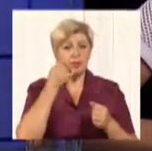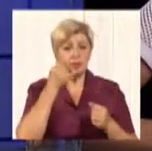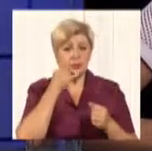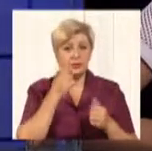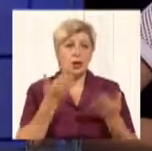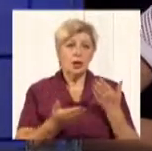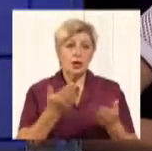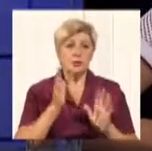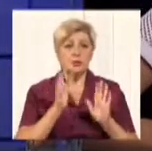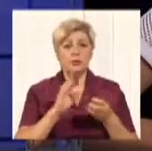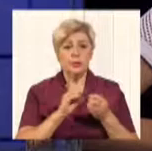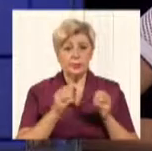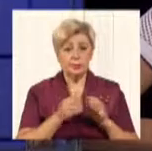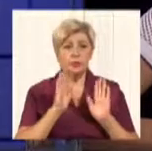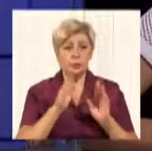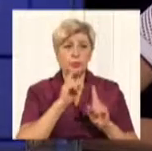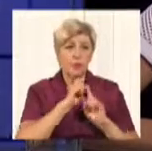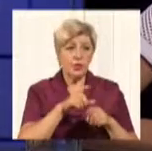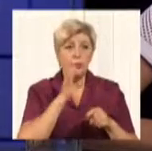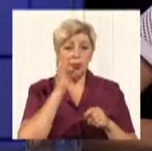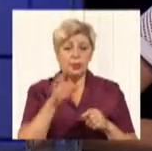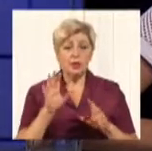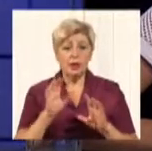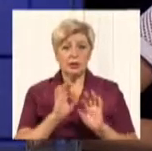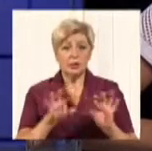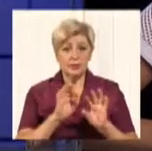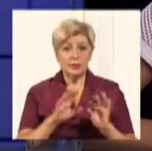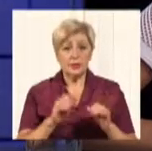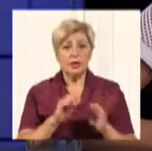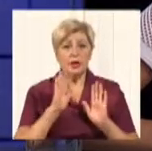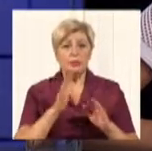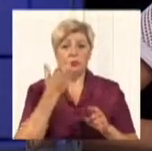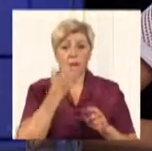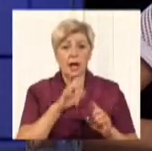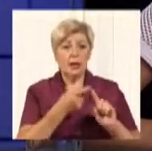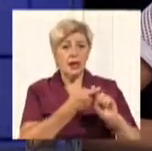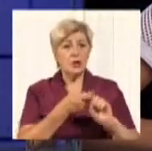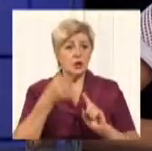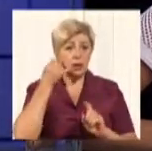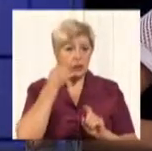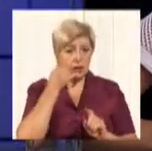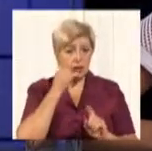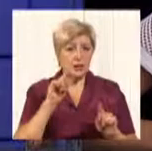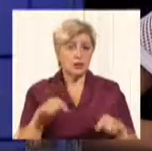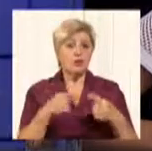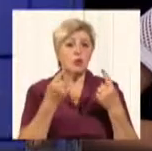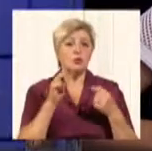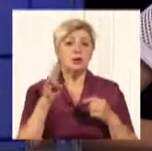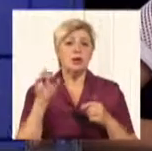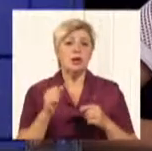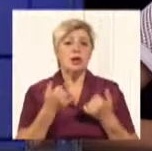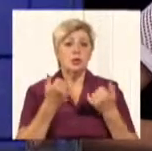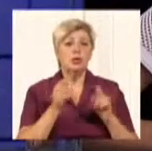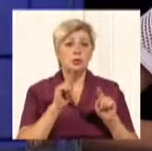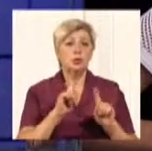якщо є якісь питання, то, звісно, і ми відповідатимемо, і має бути створена гаряча лінія Дніпропетровської обласної державній адміністрації, для того,